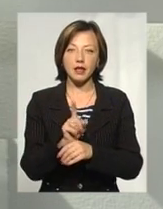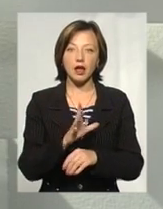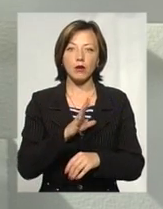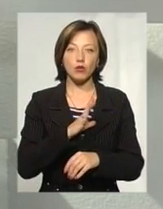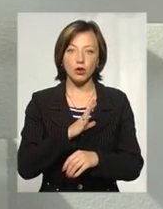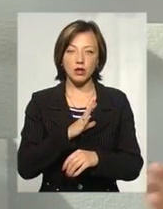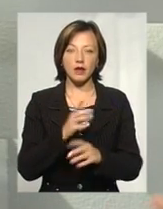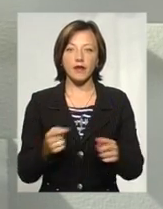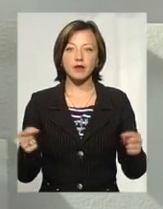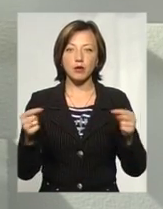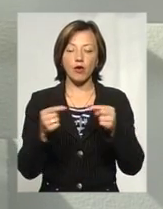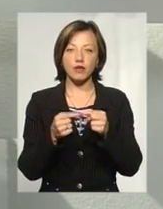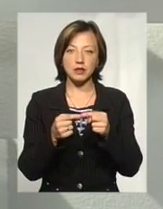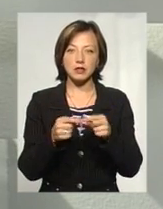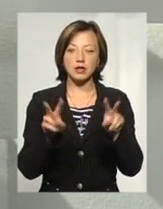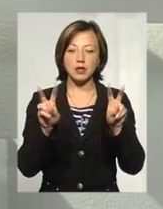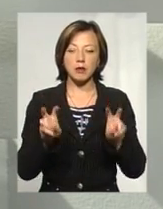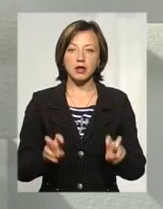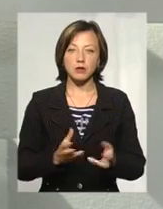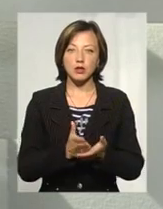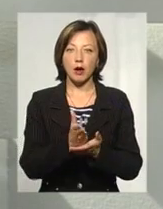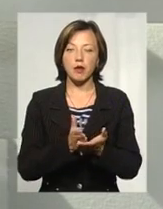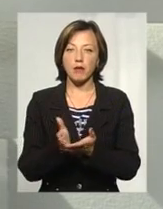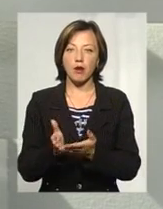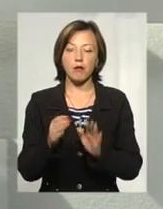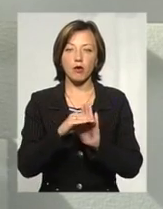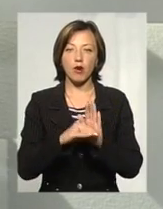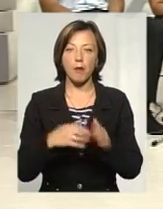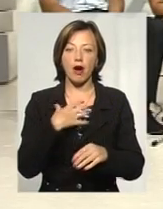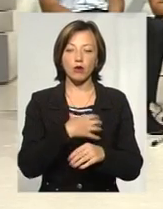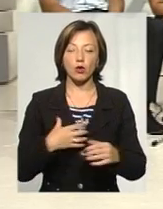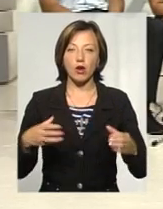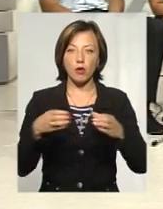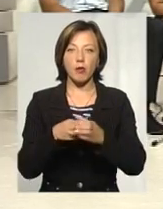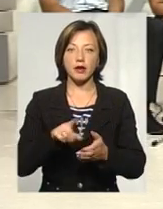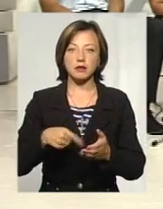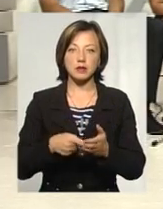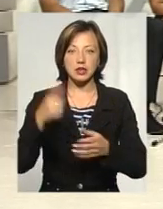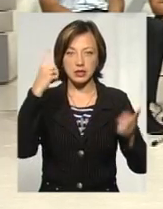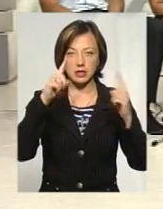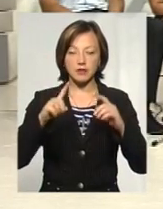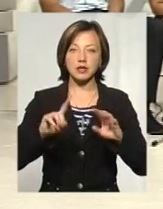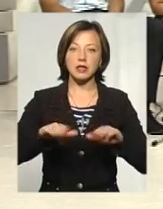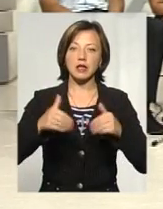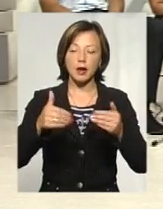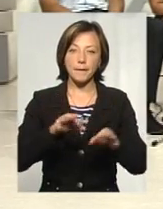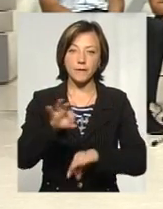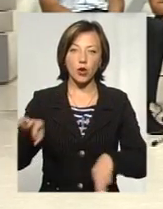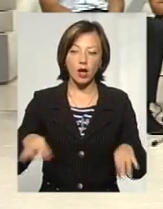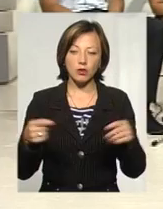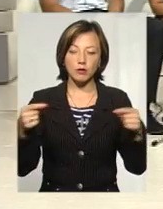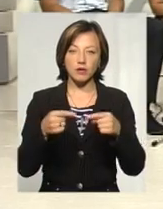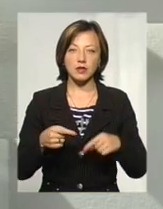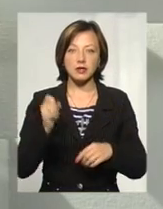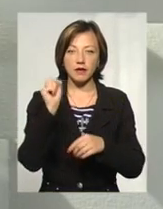як я говорила, вже відповідність тематичним напрямкам програми, актуальність для громади міста, ініціативність ідеї проєкту, відповідність